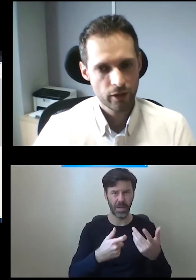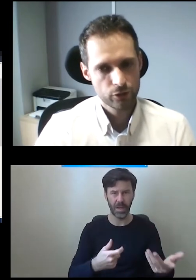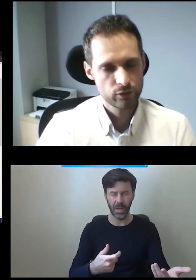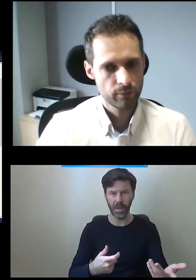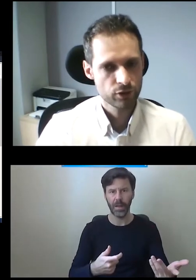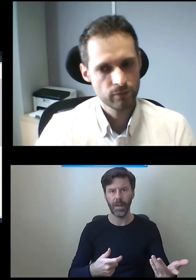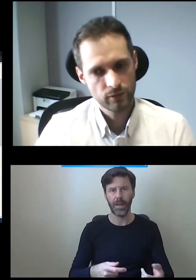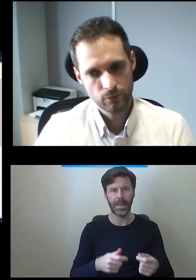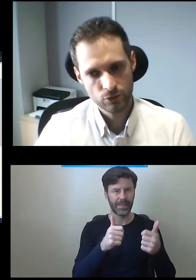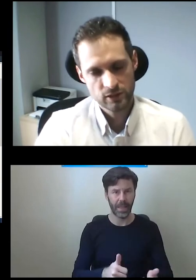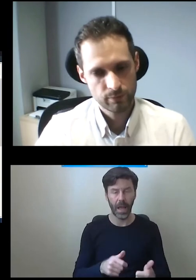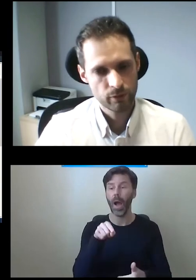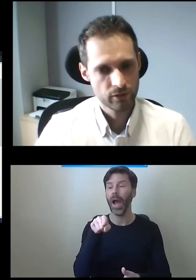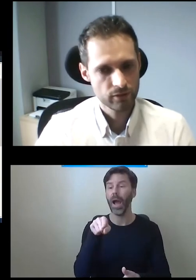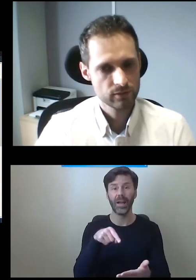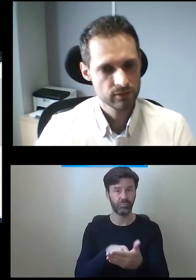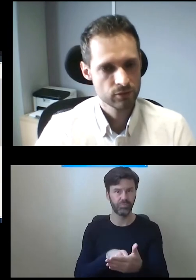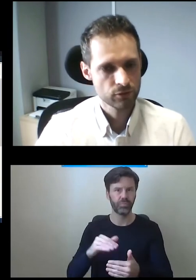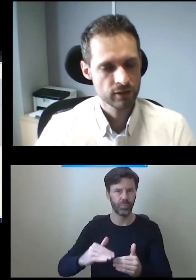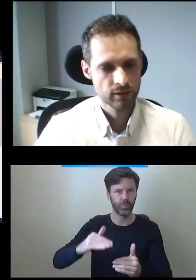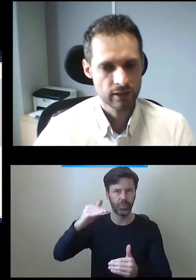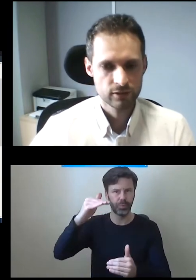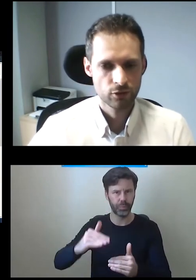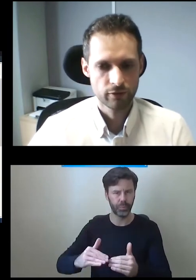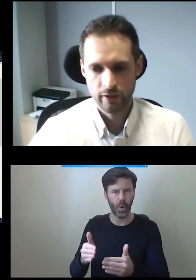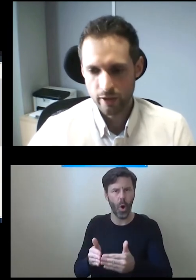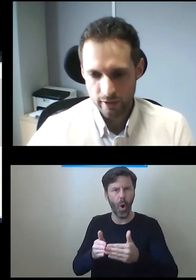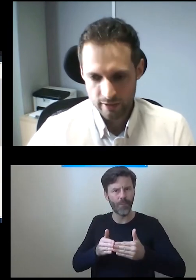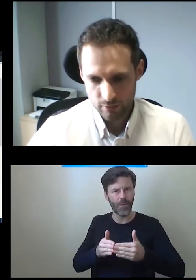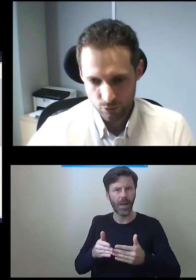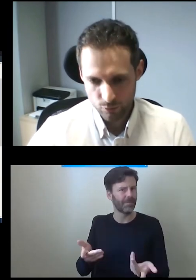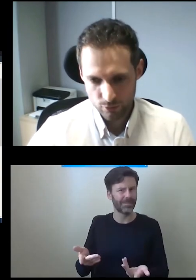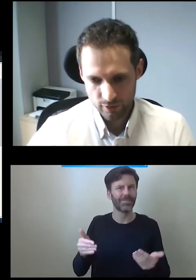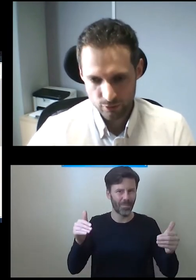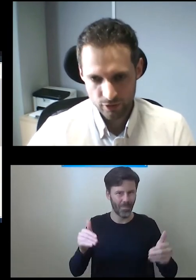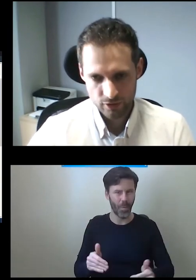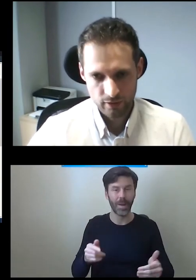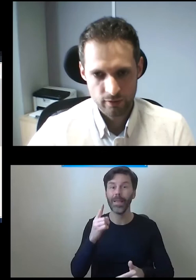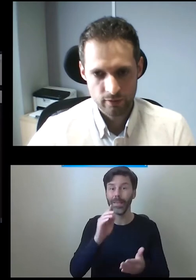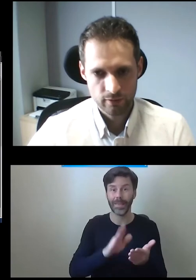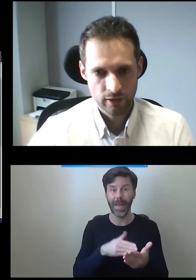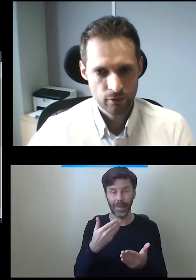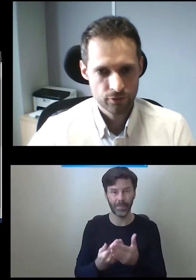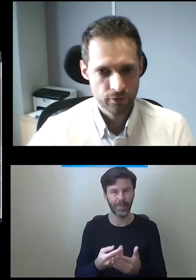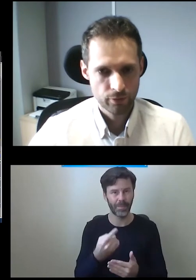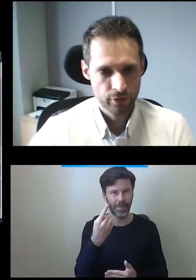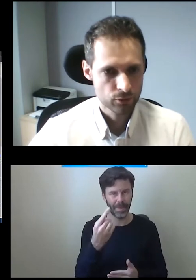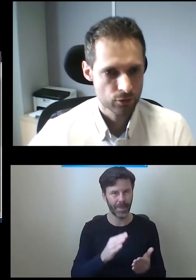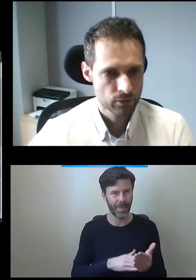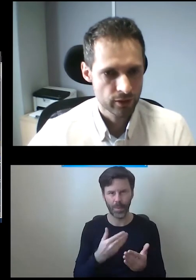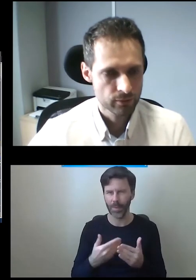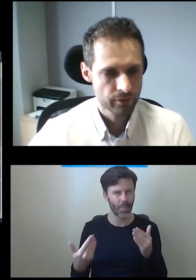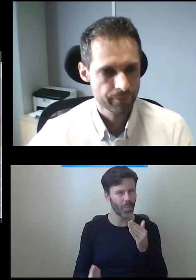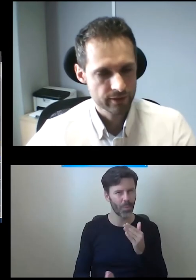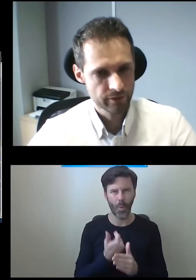tutaj możemy korzystać z pełni z rozwiązania klatki schodowej. Jednym z przykładów jest tutaj właśnie najnowszy projekt,